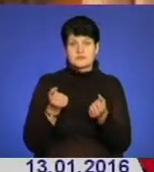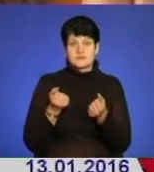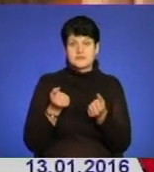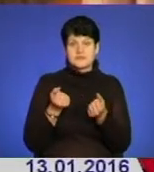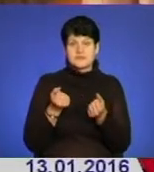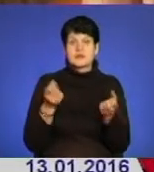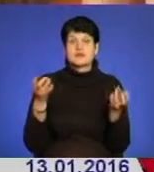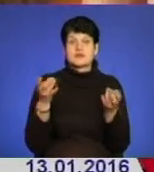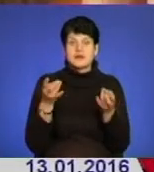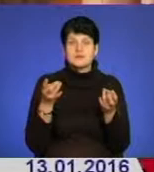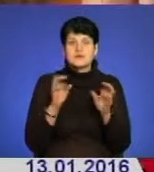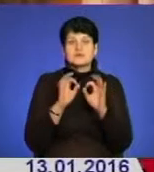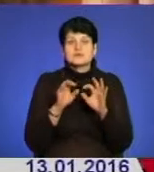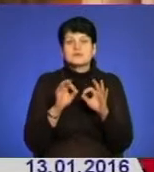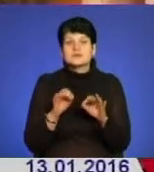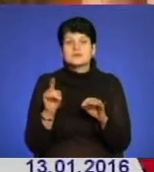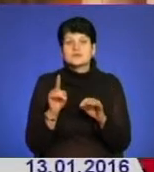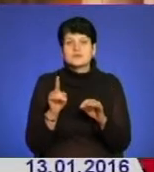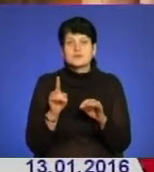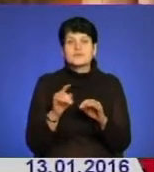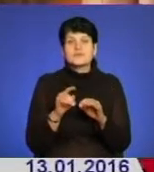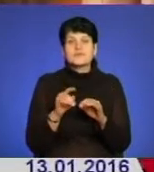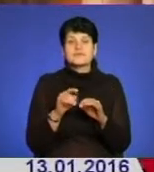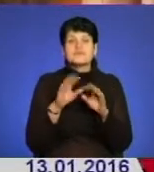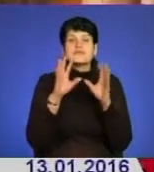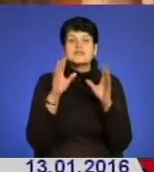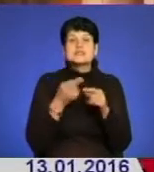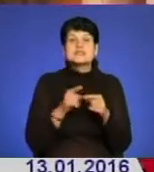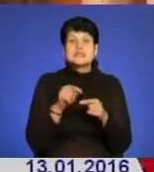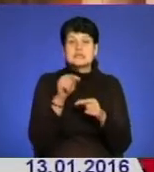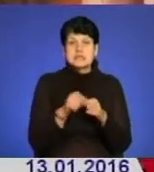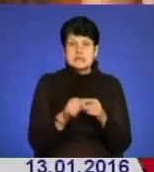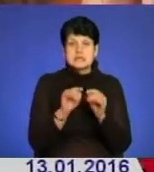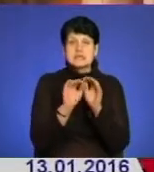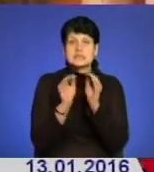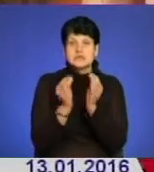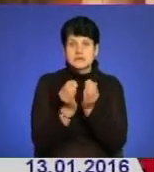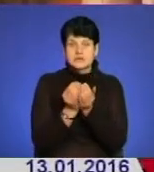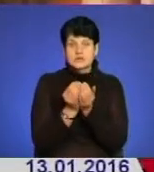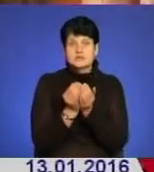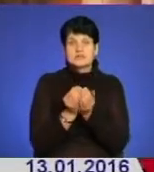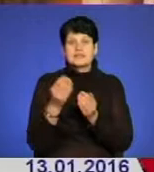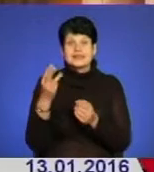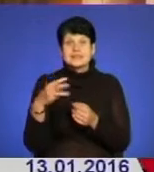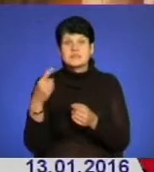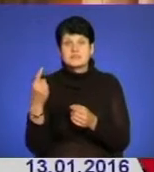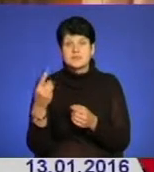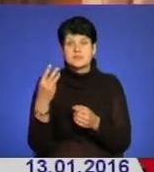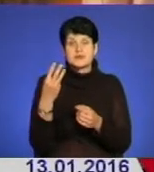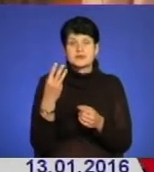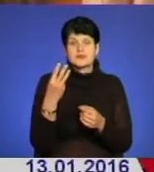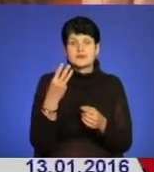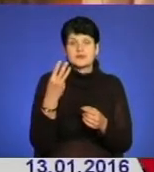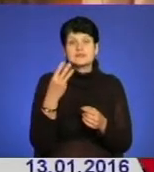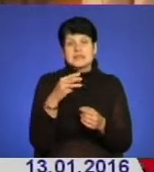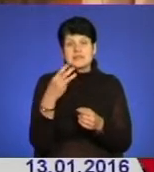Але треба прибавотко сказати, що з цієї іграшки з 31 на 1 пролини новорічна